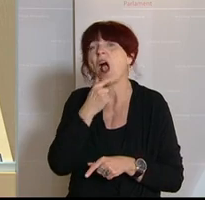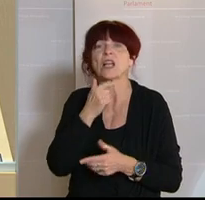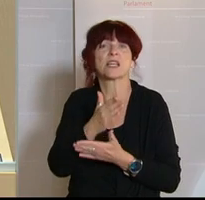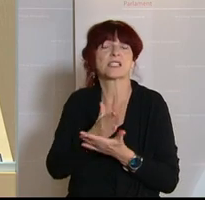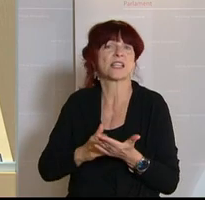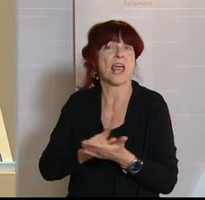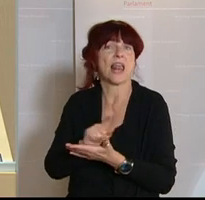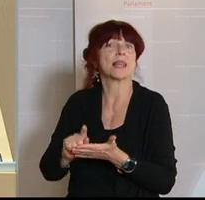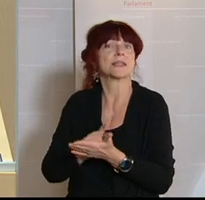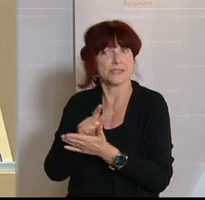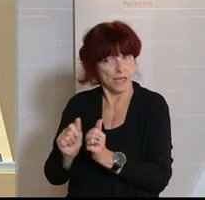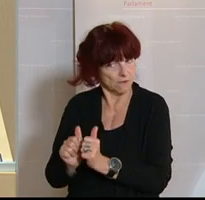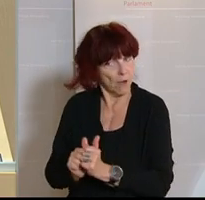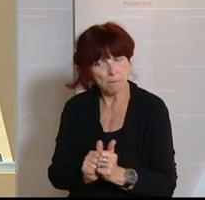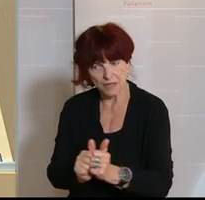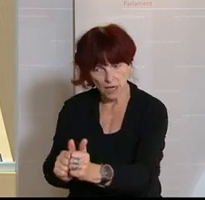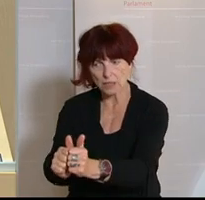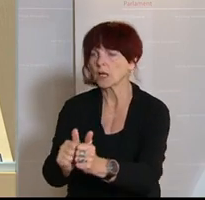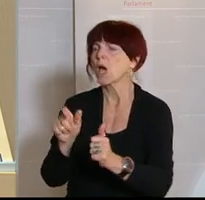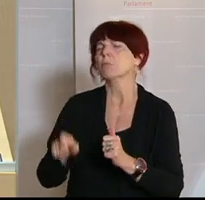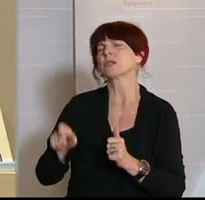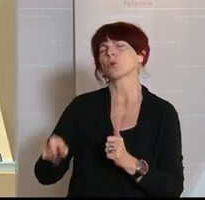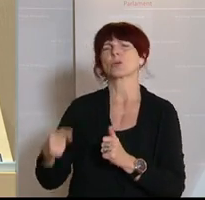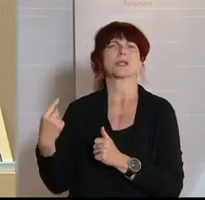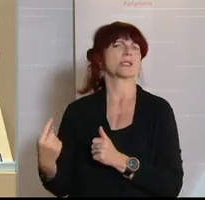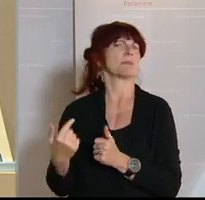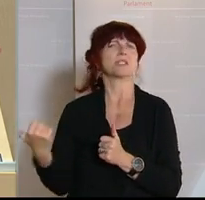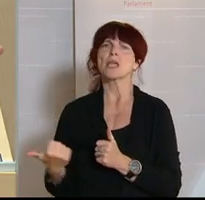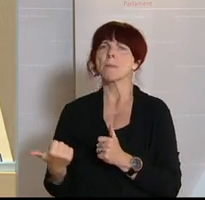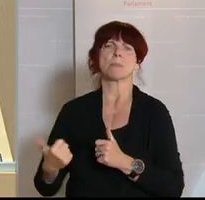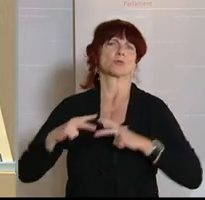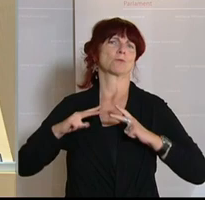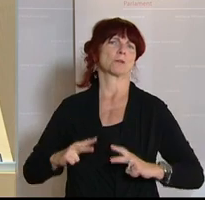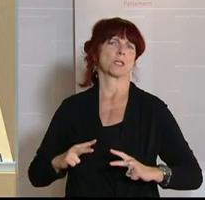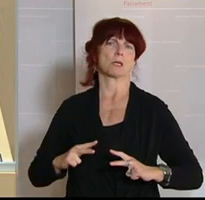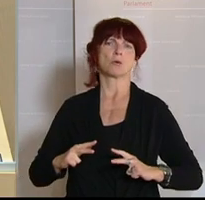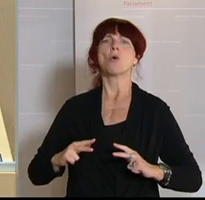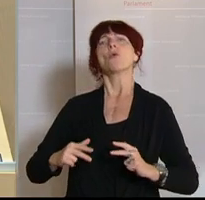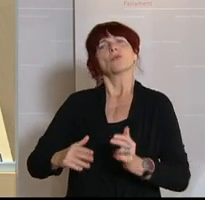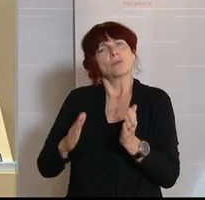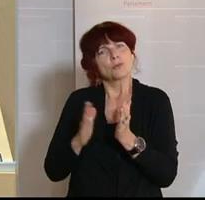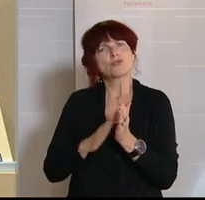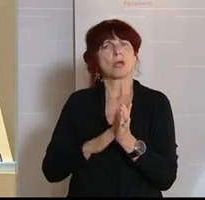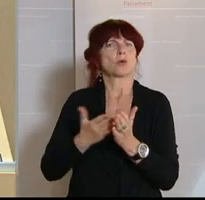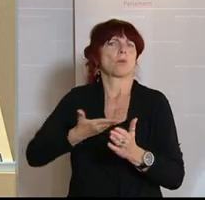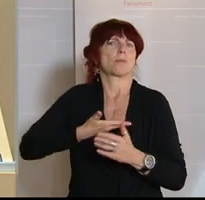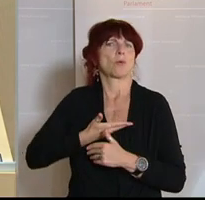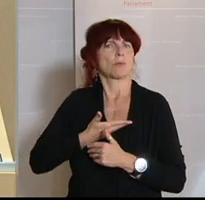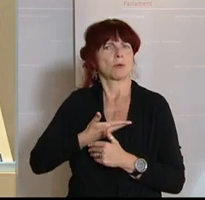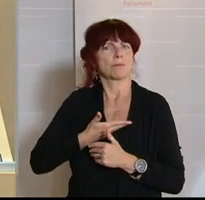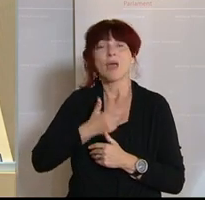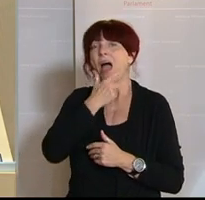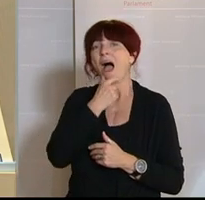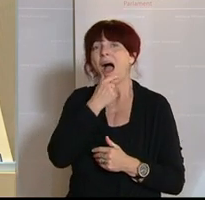dieser Menschen hat mich immer beeindruckt und mir Folgendes bestätigt. Die Altersteilzeit